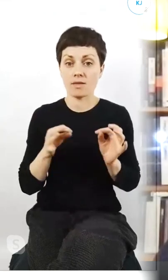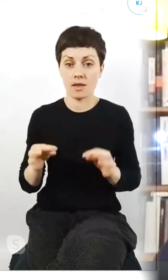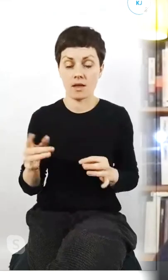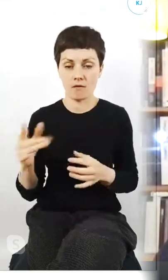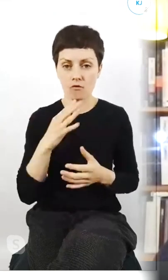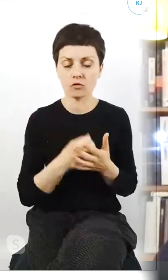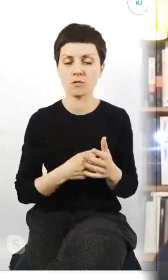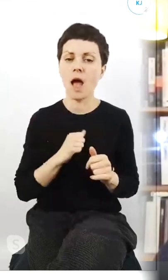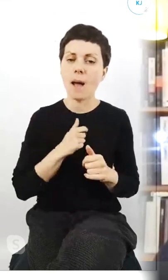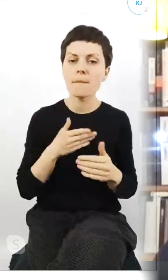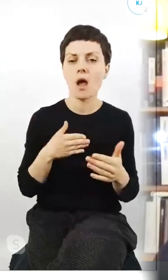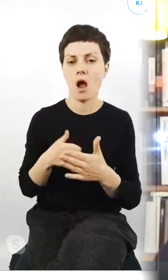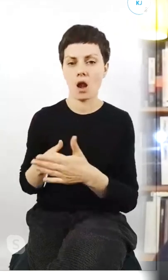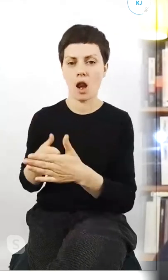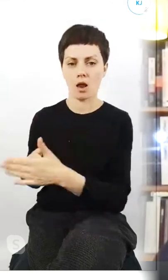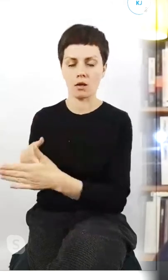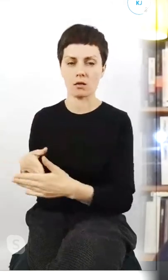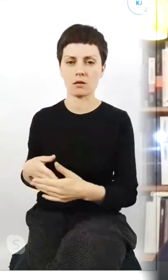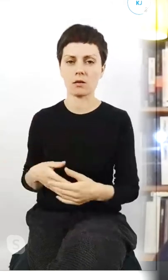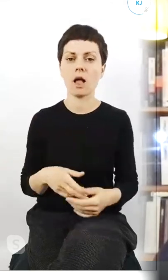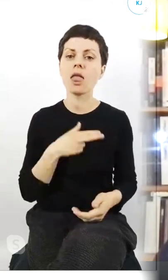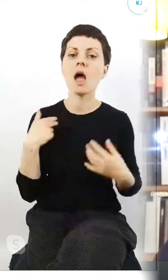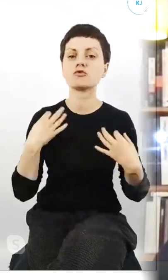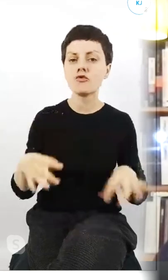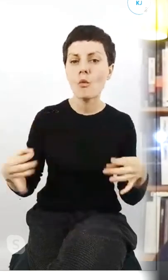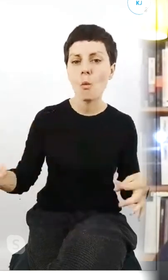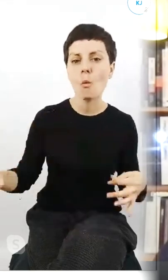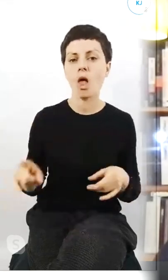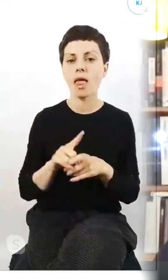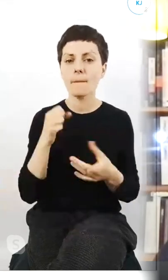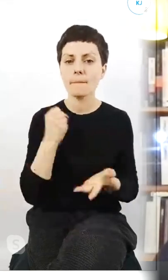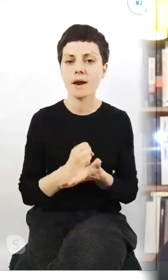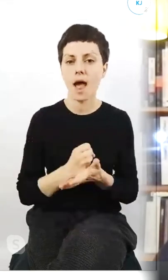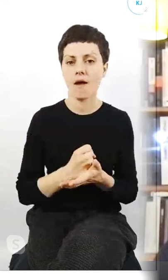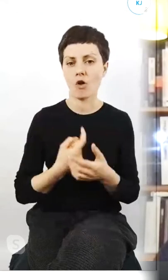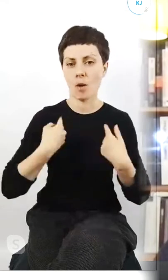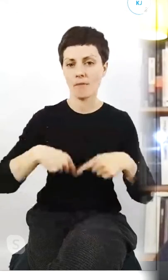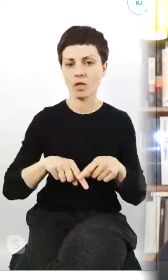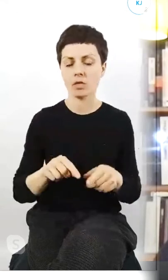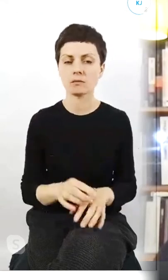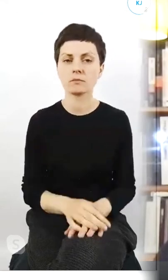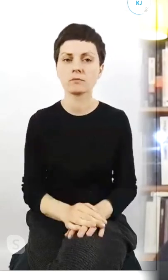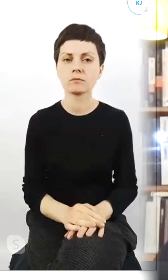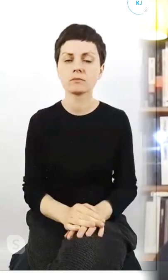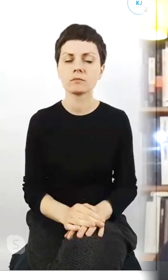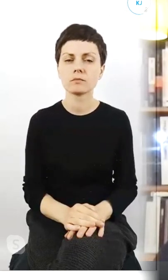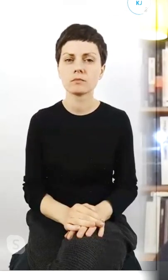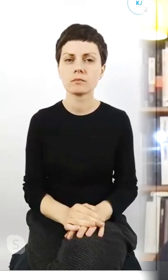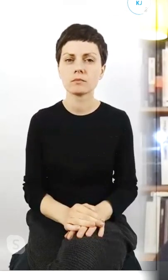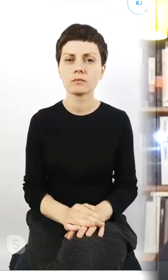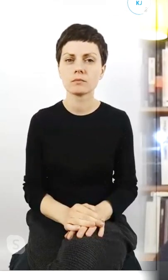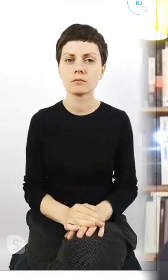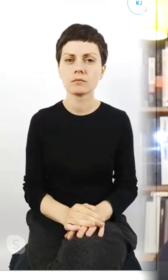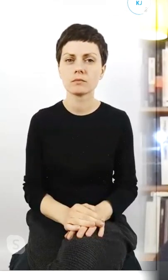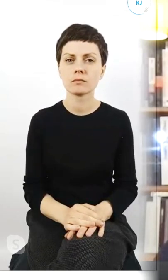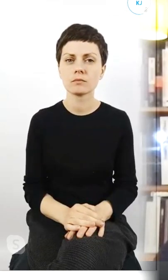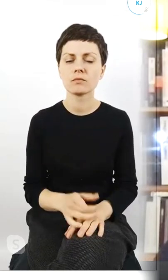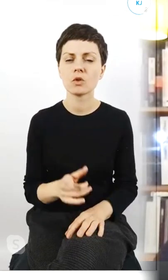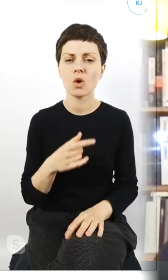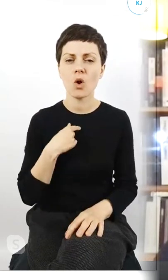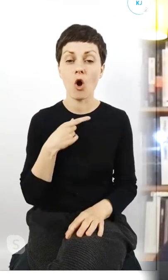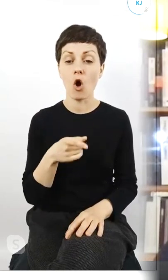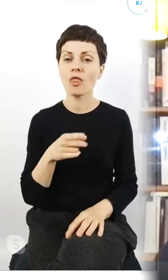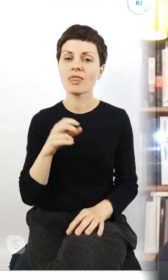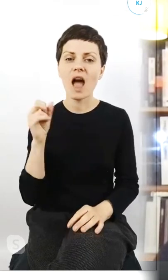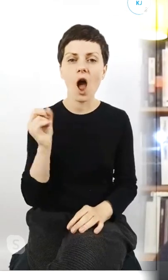ograniczyć nasze swobody i prawa obywatelskie. to jest chyba takie najgorszy mój scenariusz, jaki